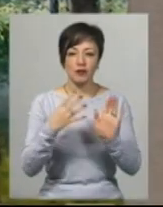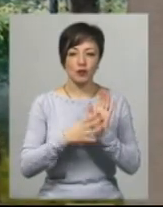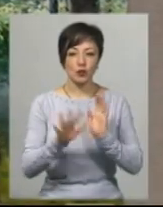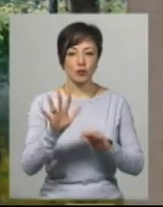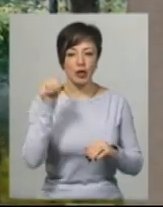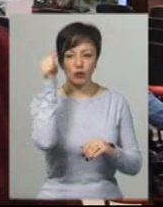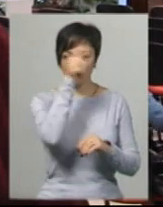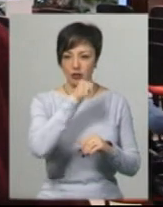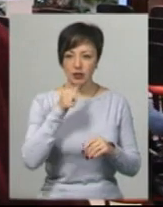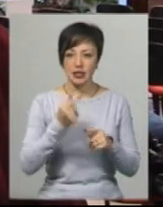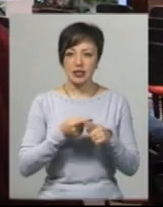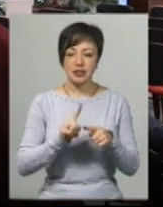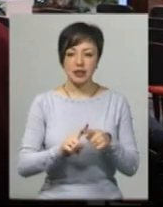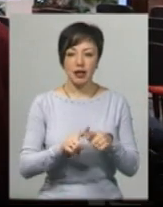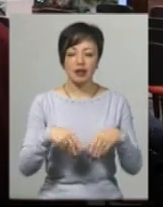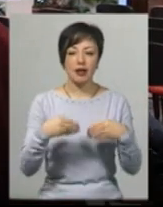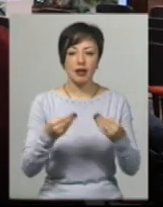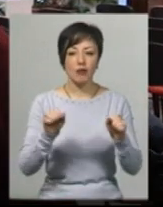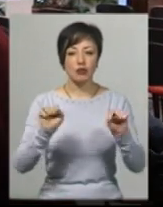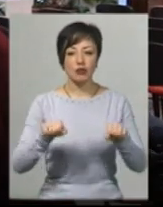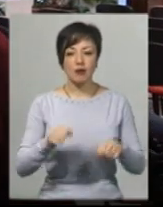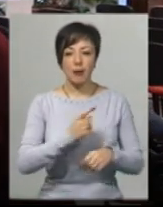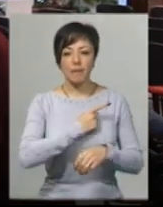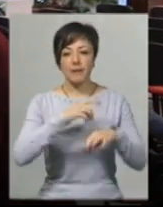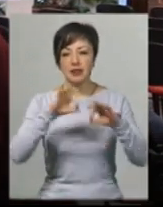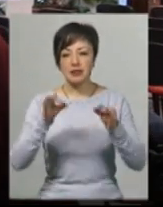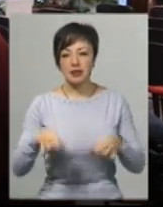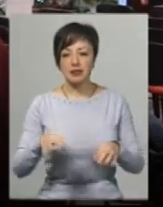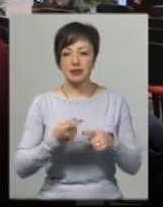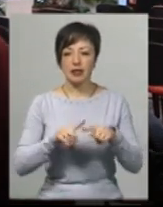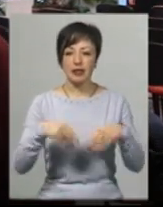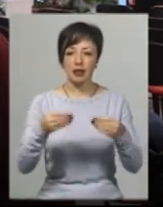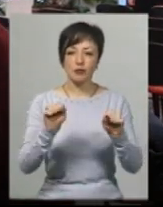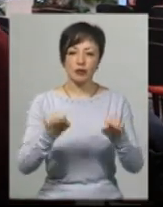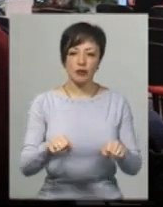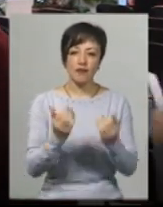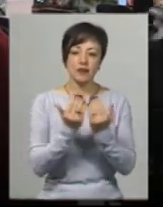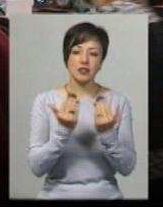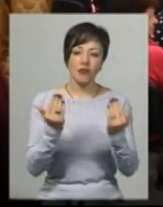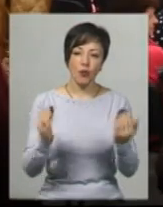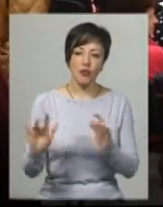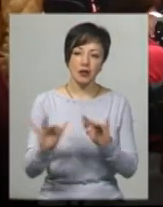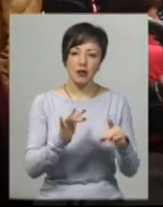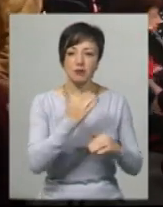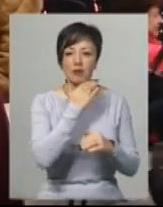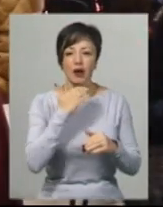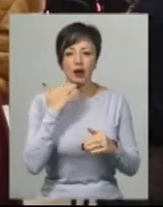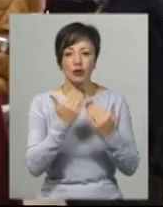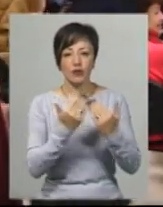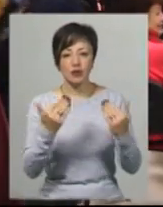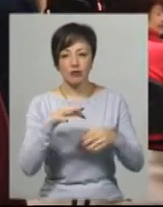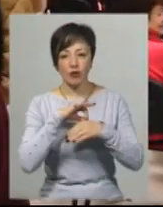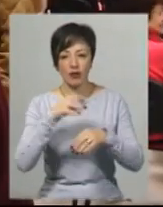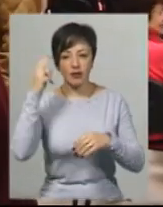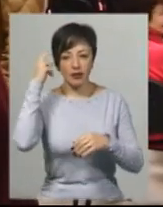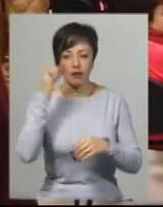році. Це дає можливість, це дає майстерню, це дає можливість виставковій діяльності. Багато виставок провели